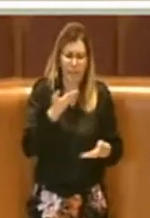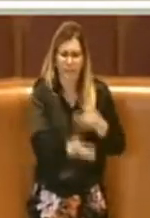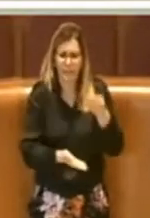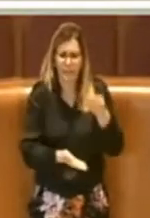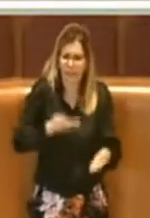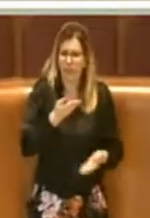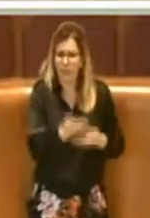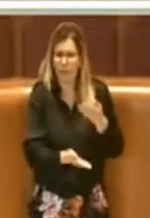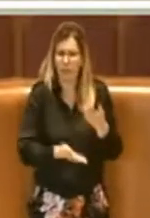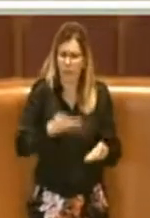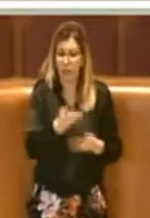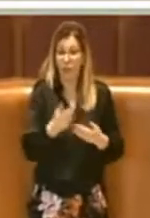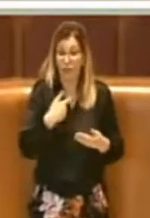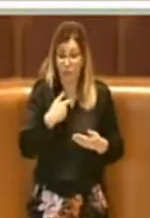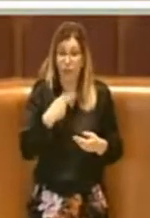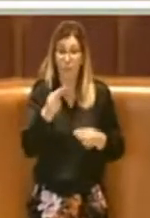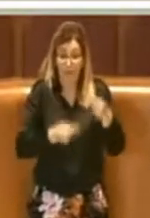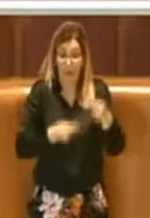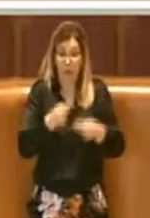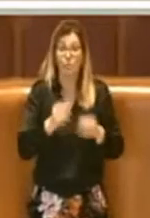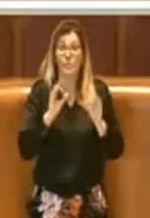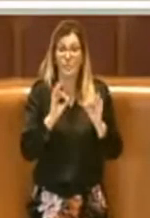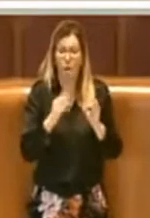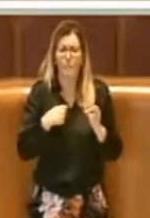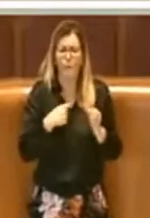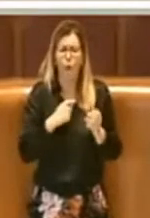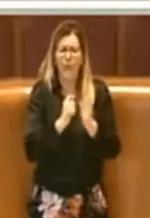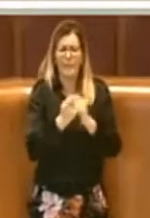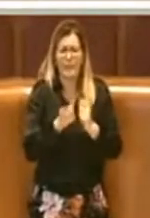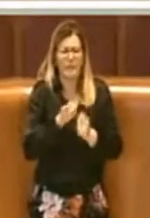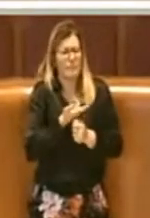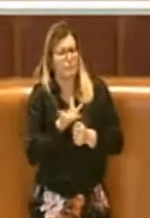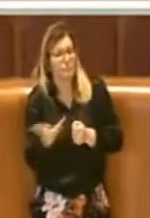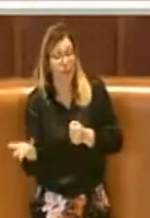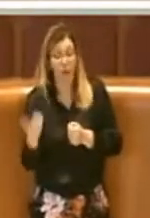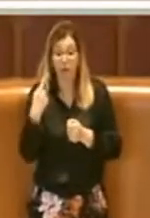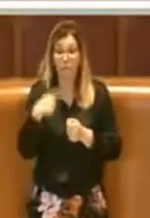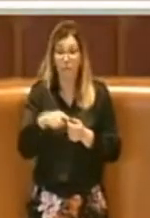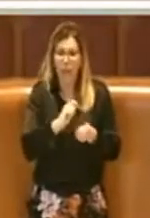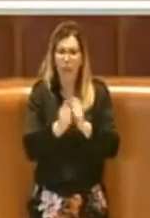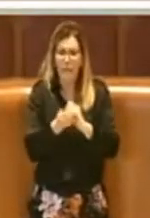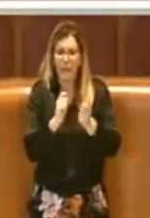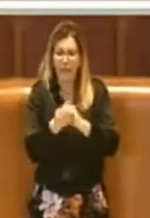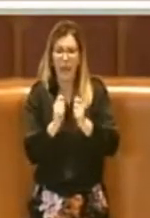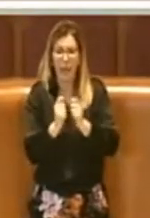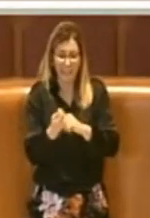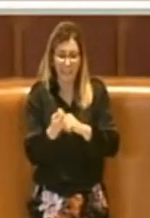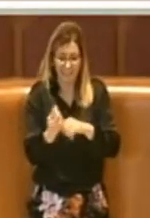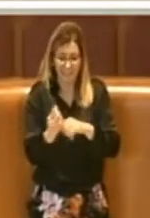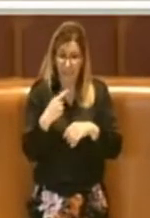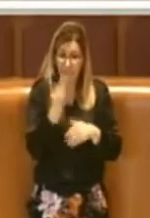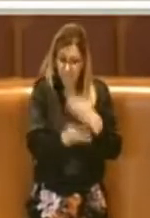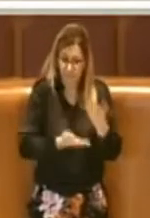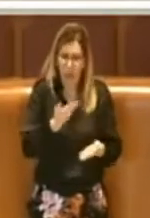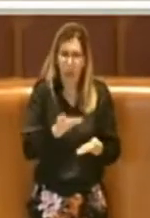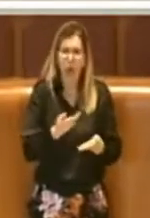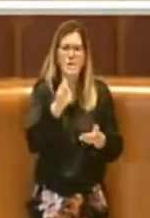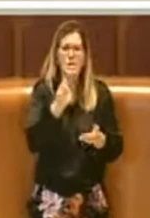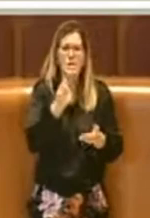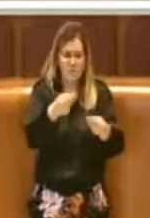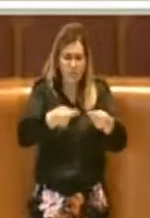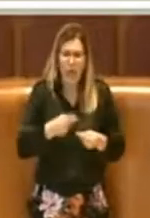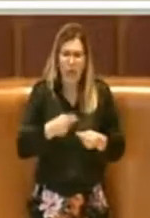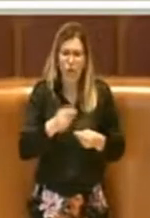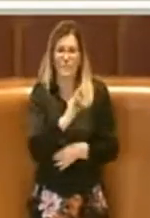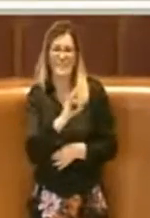centinaia di emendamenti e i 18 emendamenti che presentiamo sono tutti a saldo zero, per cui voler far credere alla città come tende